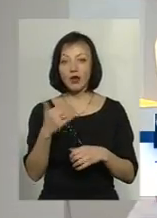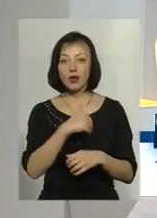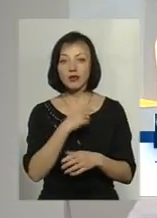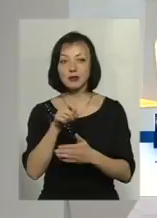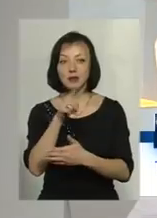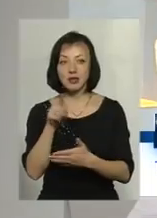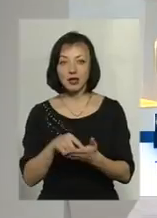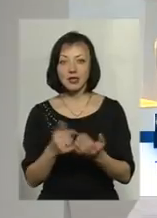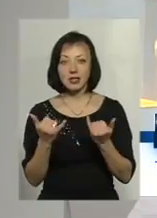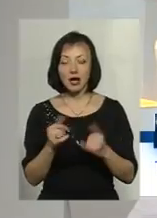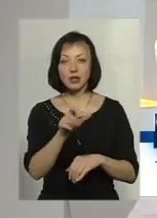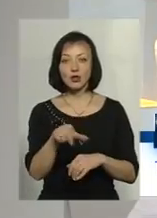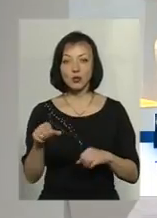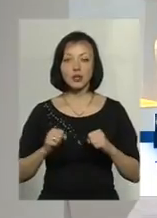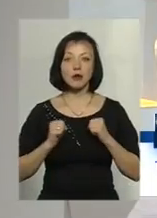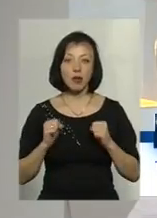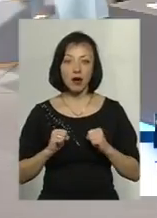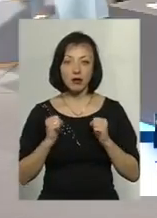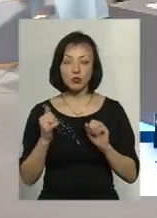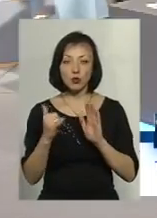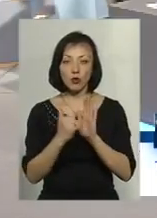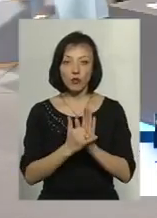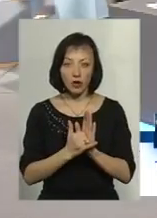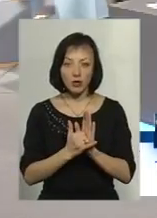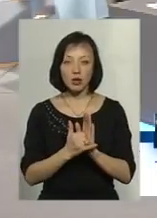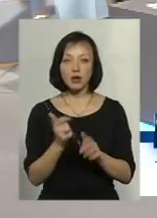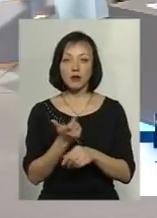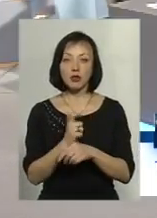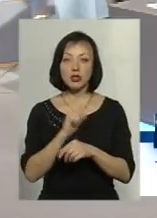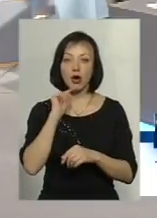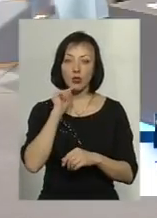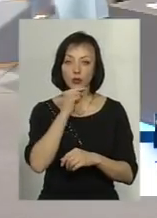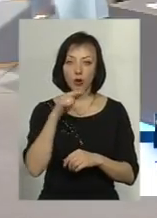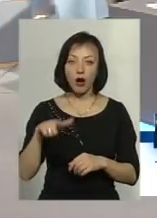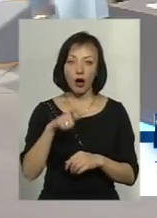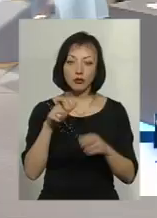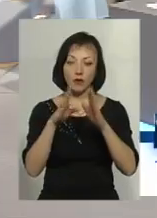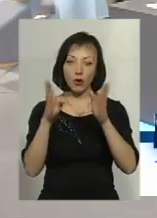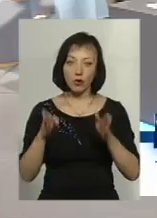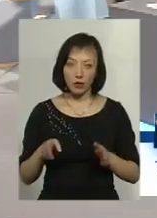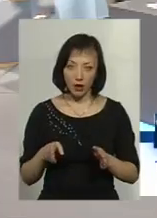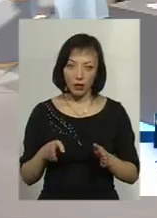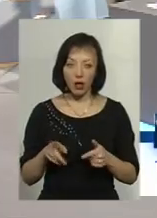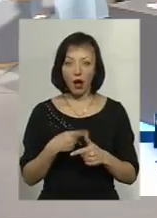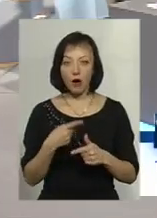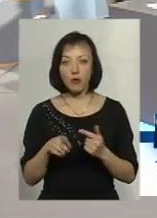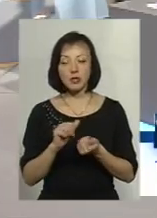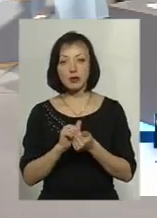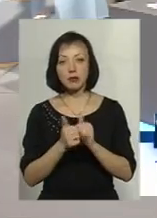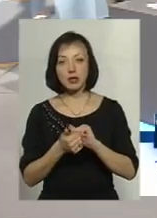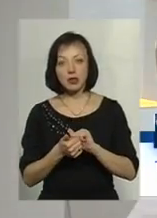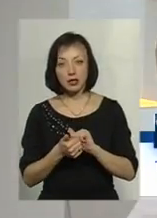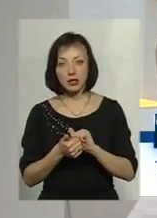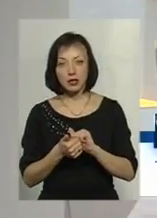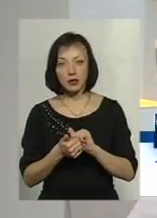Так, звичайно. Зараз люди намагаються встановити більш економний газовий котел. Так. Або замінити ту